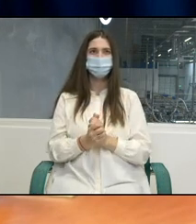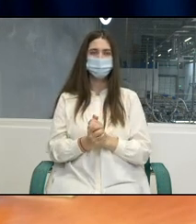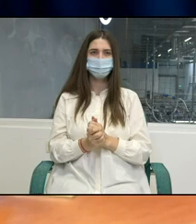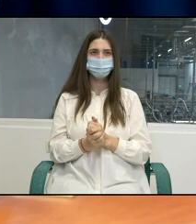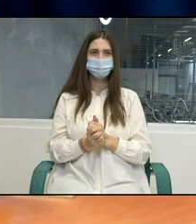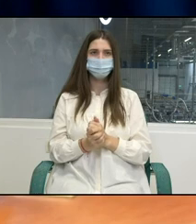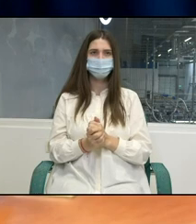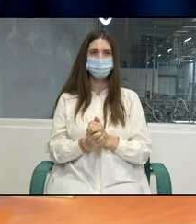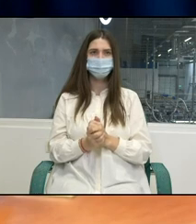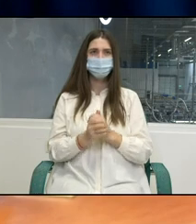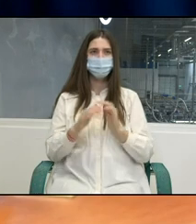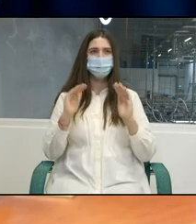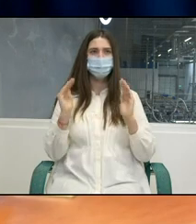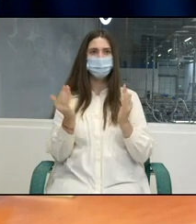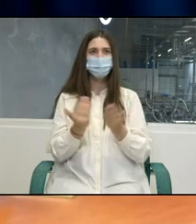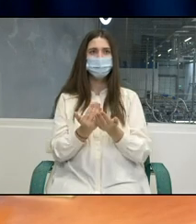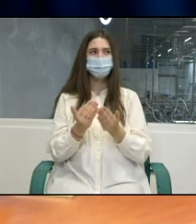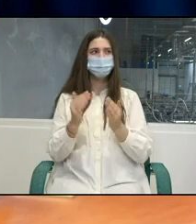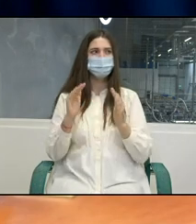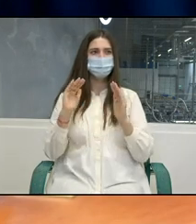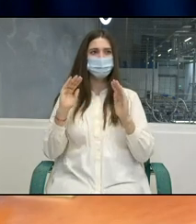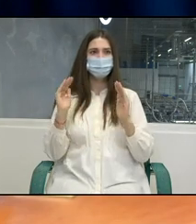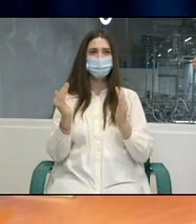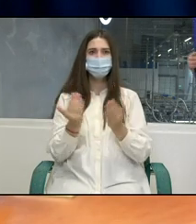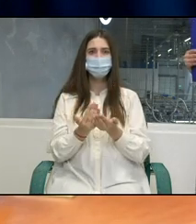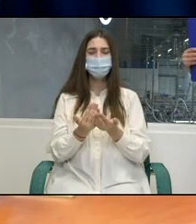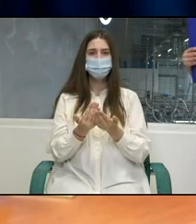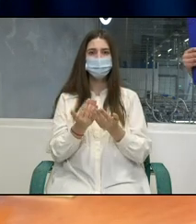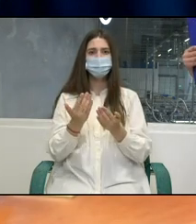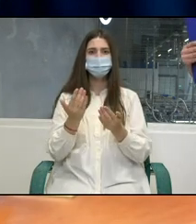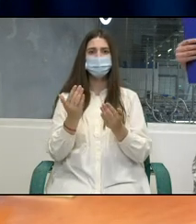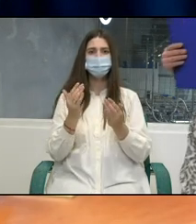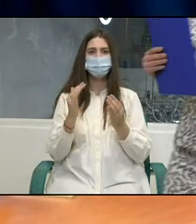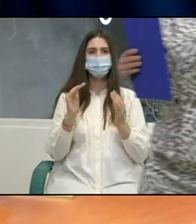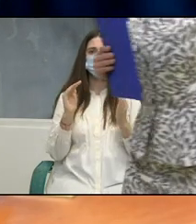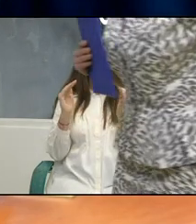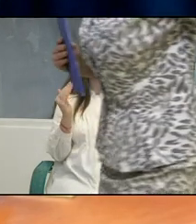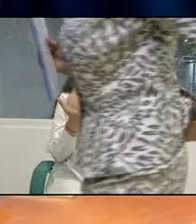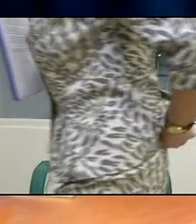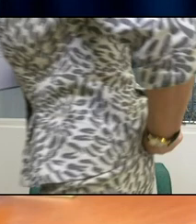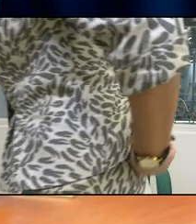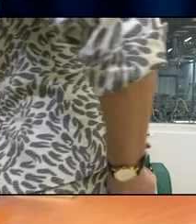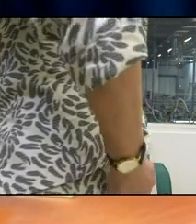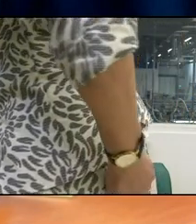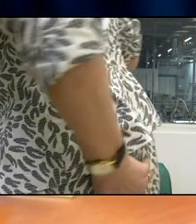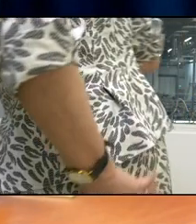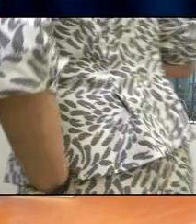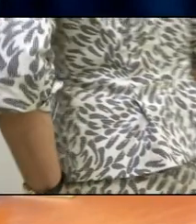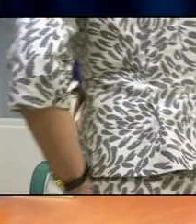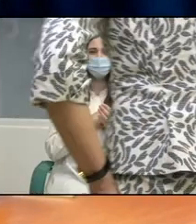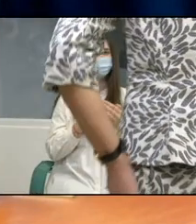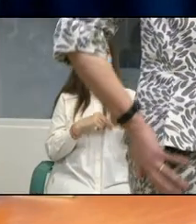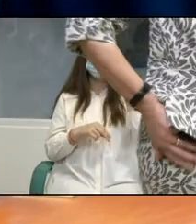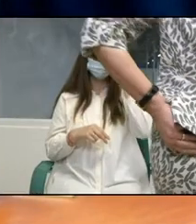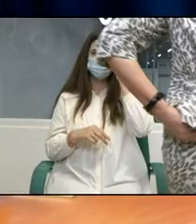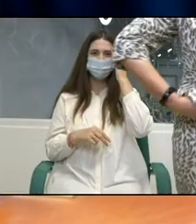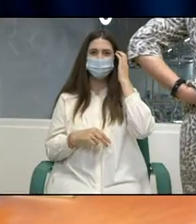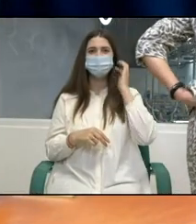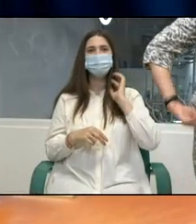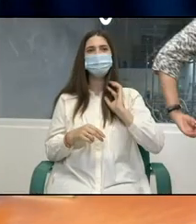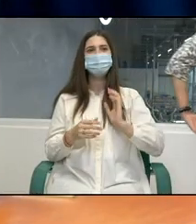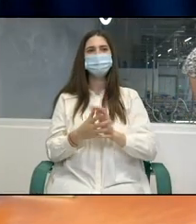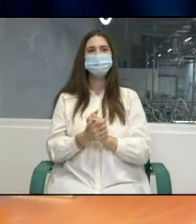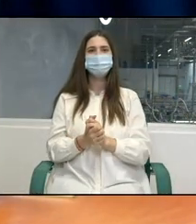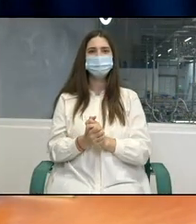decesilor. la locul de muncă. Lucrul de pregătire a durat câțiva ani în ceea ce este foarte complicat cu eforturi comune alea